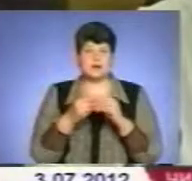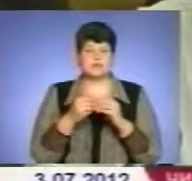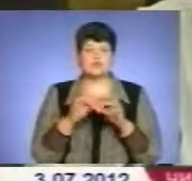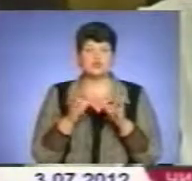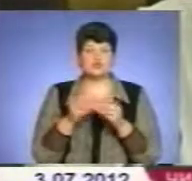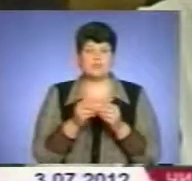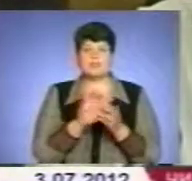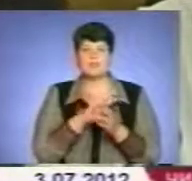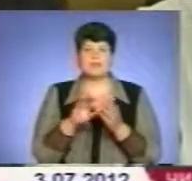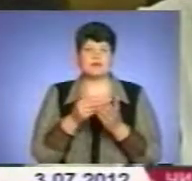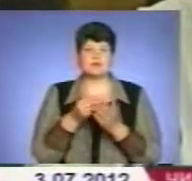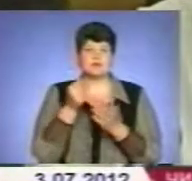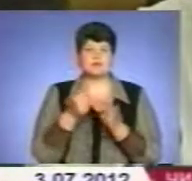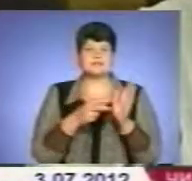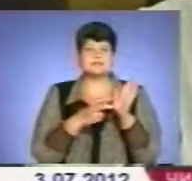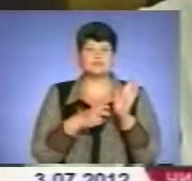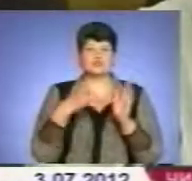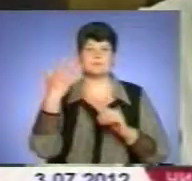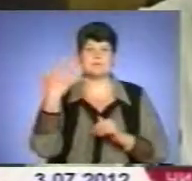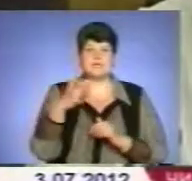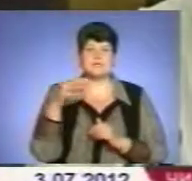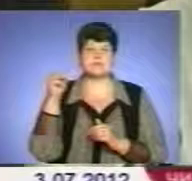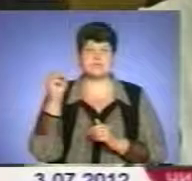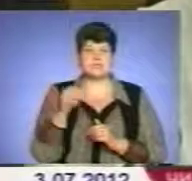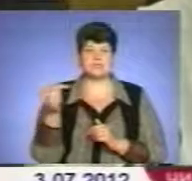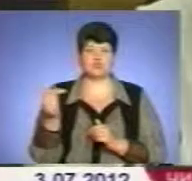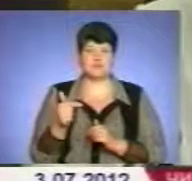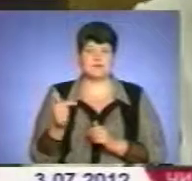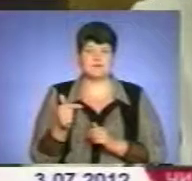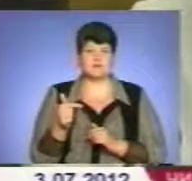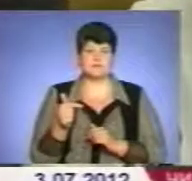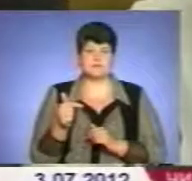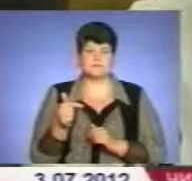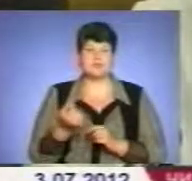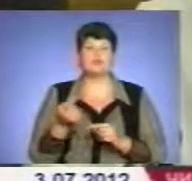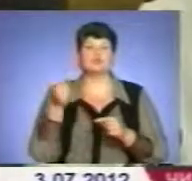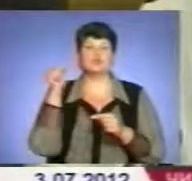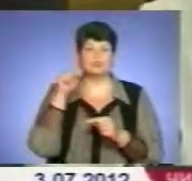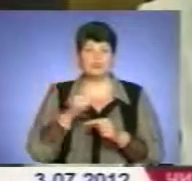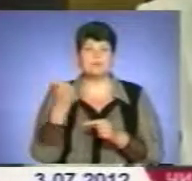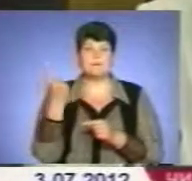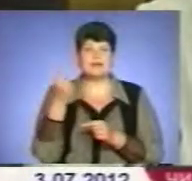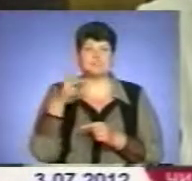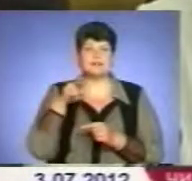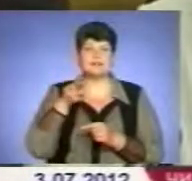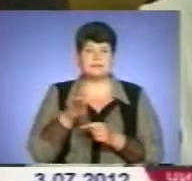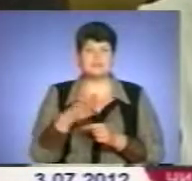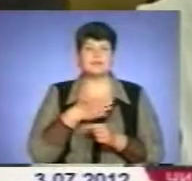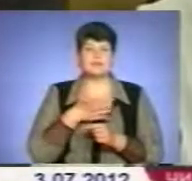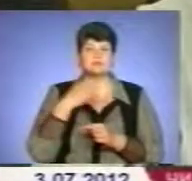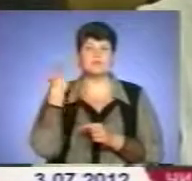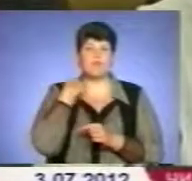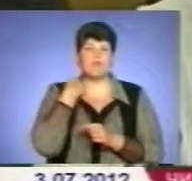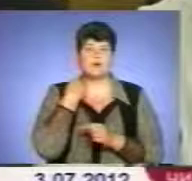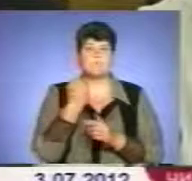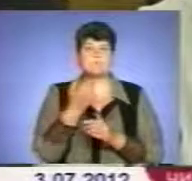поточне споживання електроенергії майже 750 тисяч гривень. Таким чином, на 1 липня наша заборгованість перед